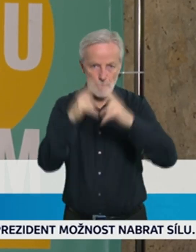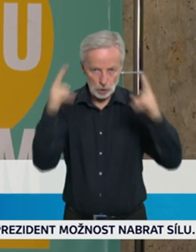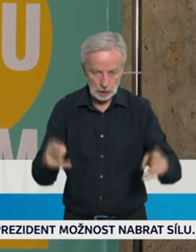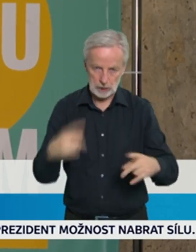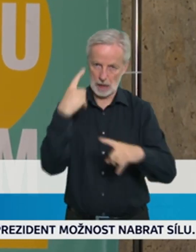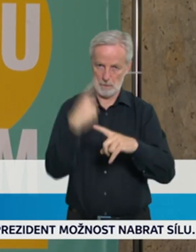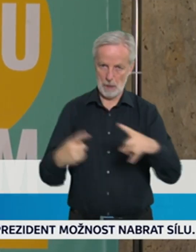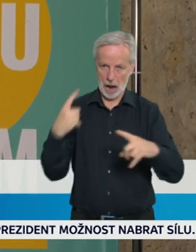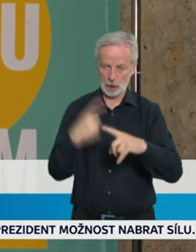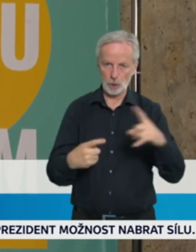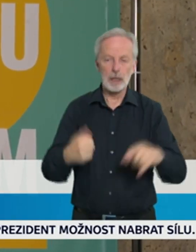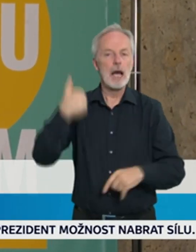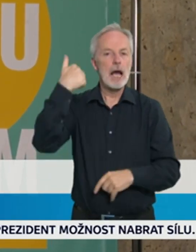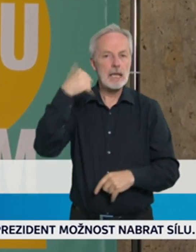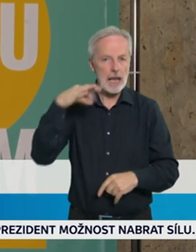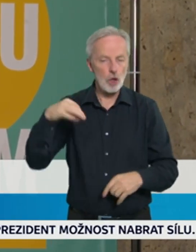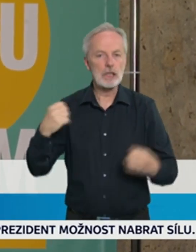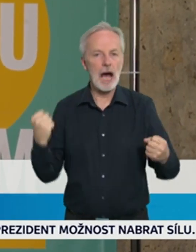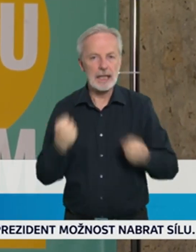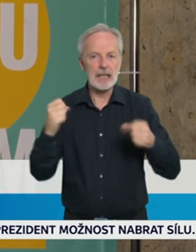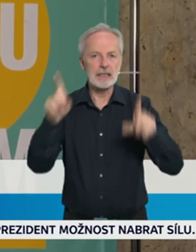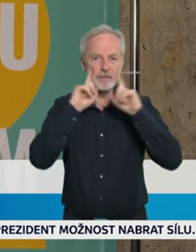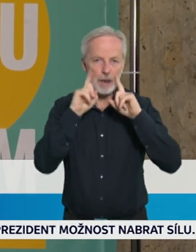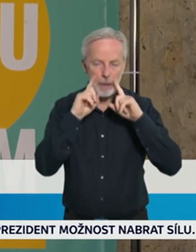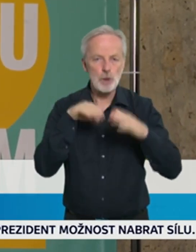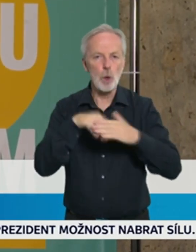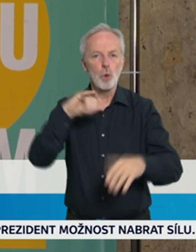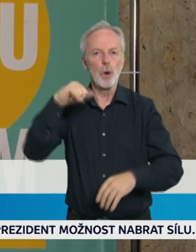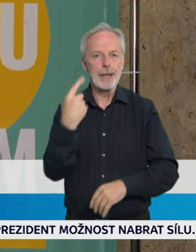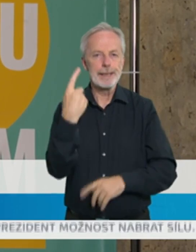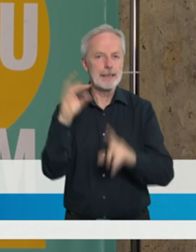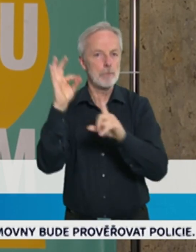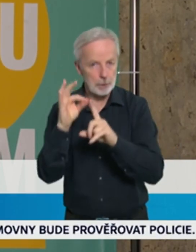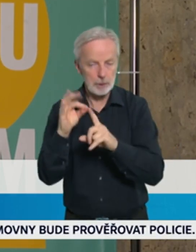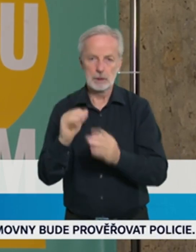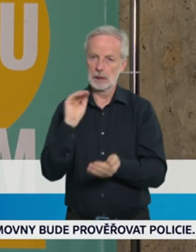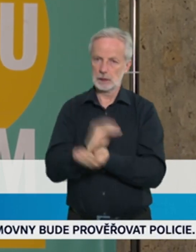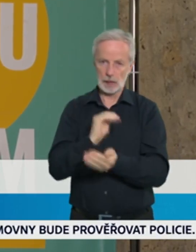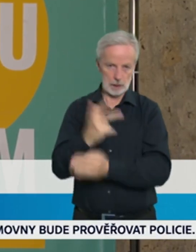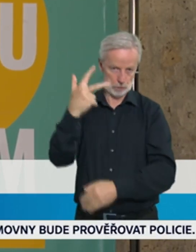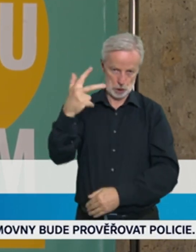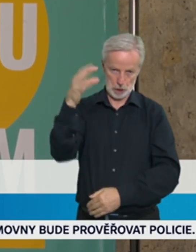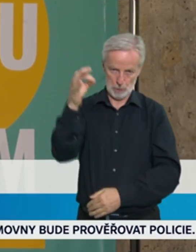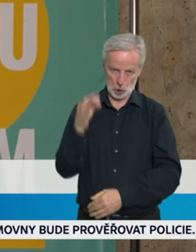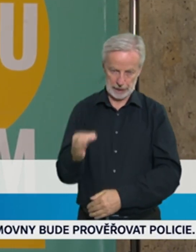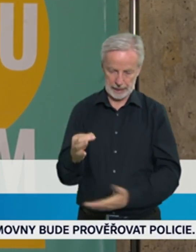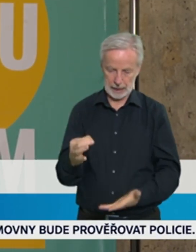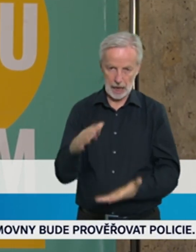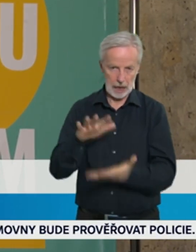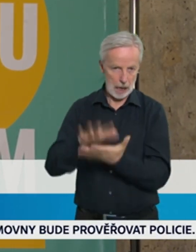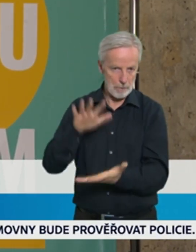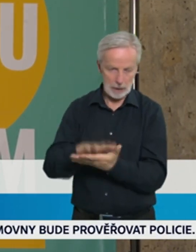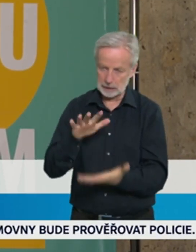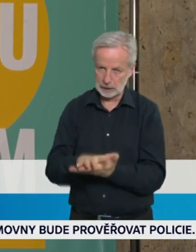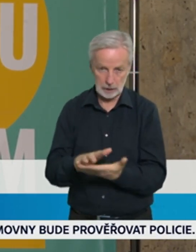péče, jsme někde okolo 3 % celkové kapacity. Takže skutečně není to tak, že by v